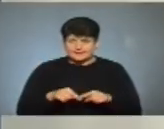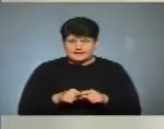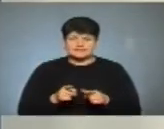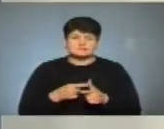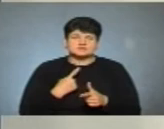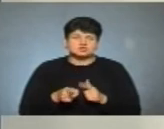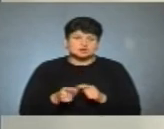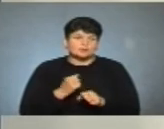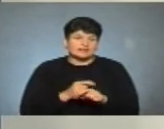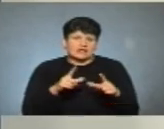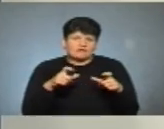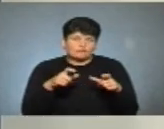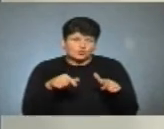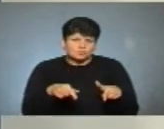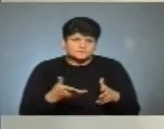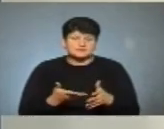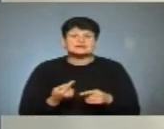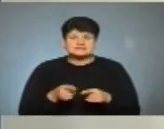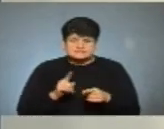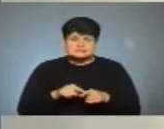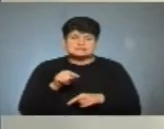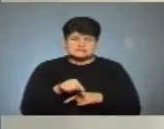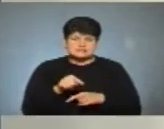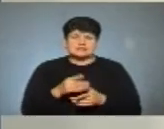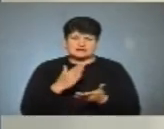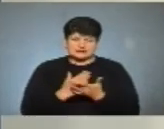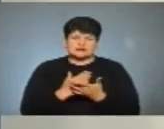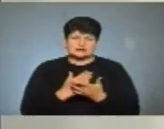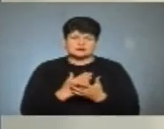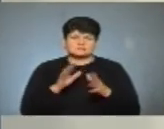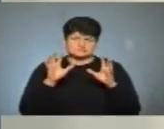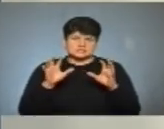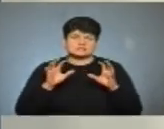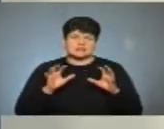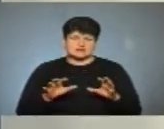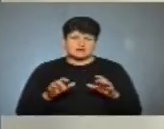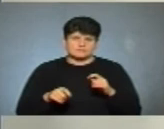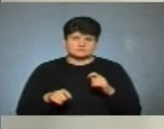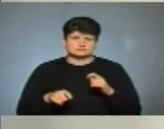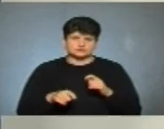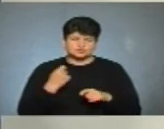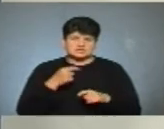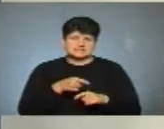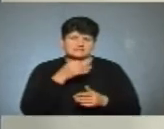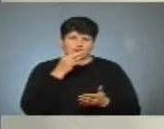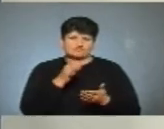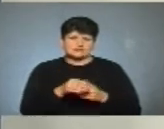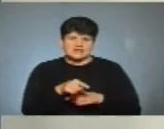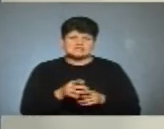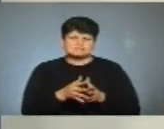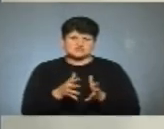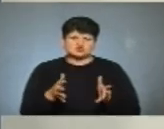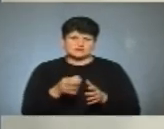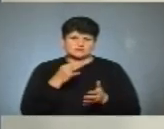фотографії бюлетеня. Відповідно, це, так, ця стаття є, за неї передбачена відповідальність, вона є більша.